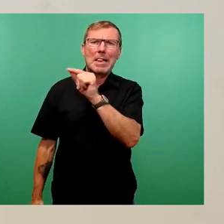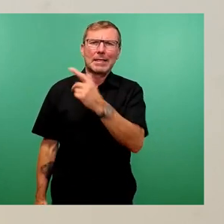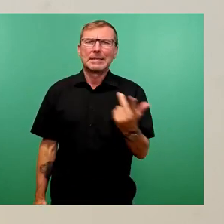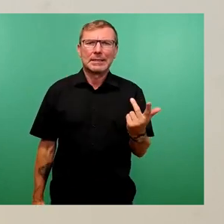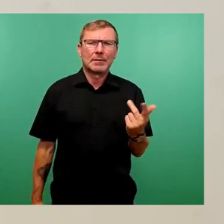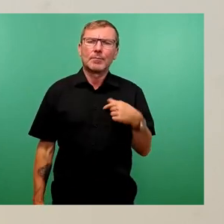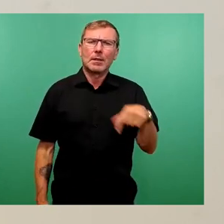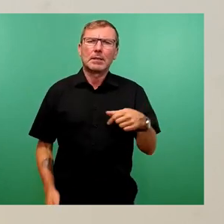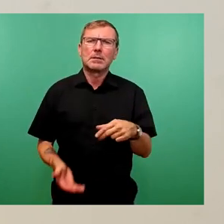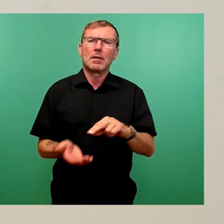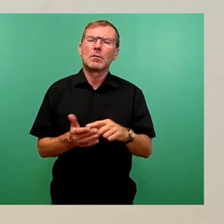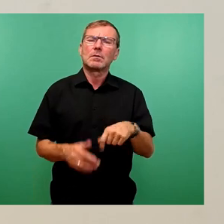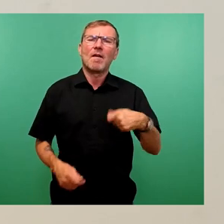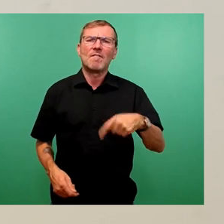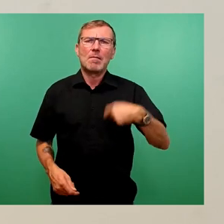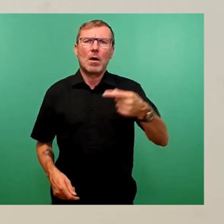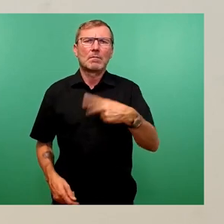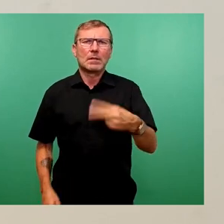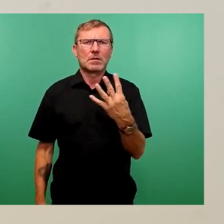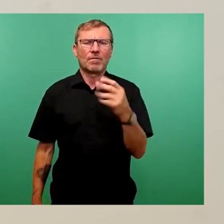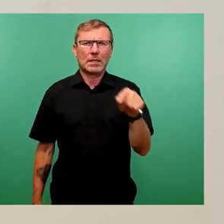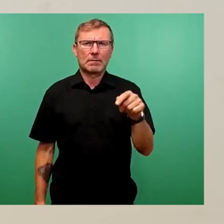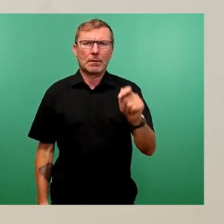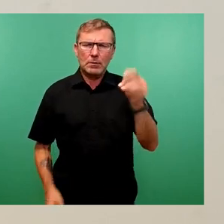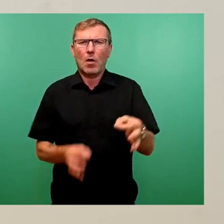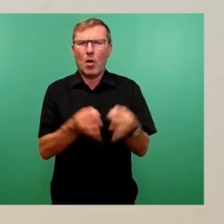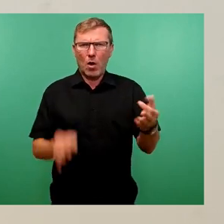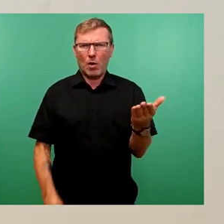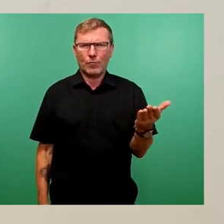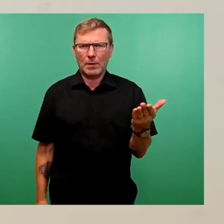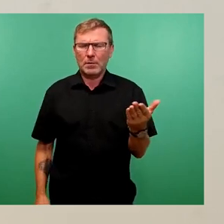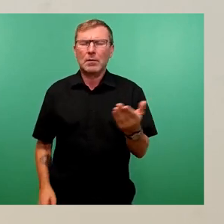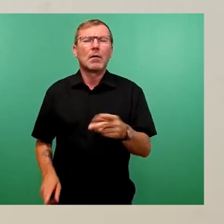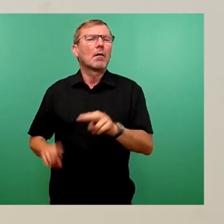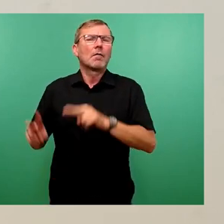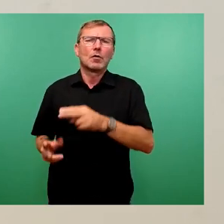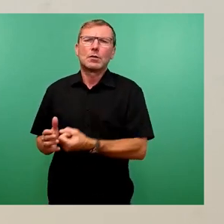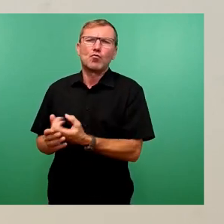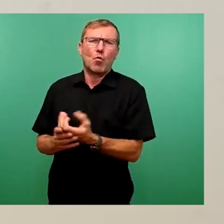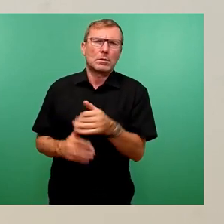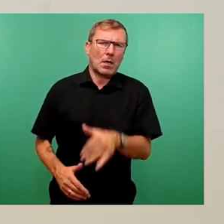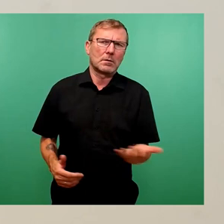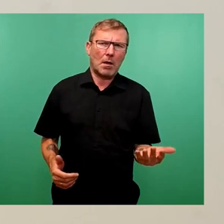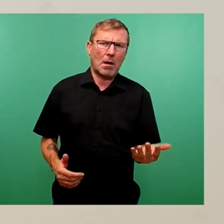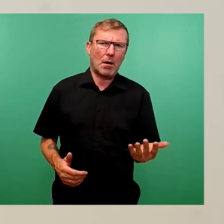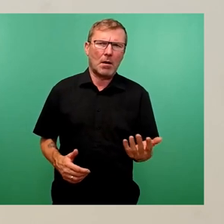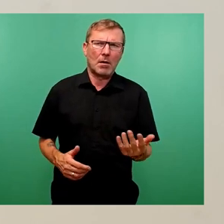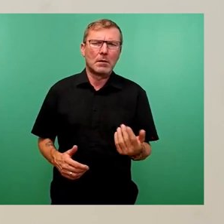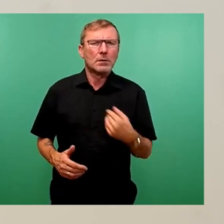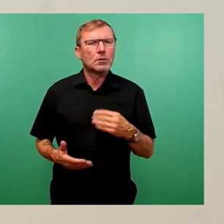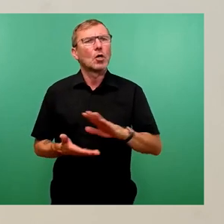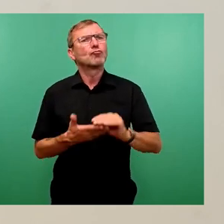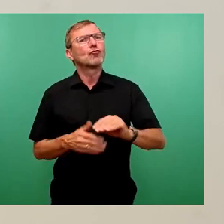vorsehen, im Februar 2024 an den Start zu gehen. Dort gab es verschiedene Ursachen, die diese Nutzungsaufnahme so